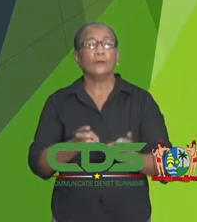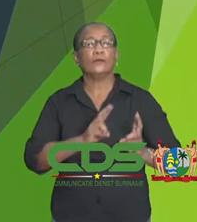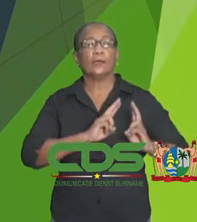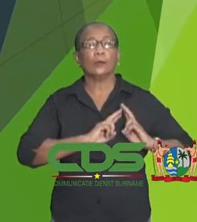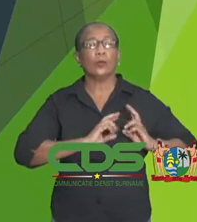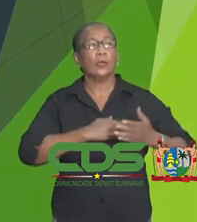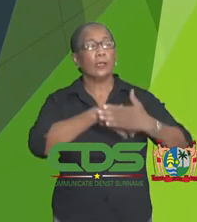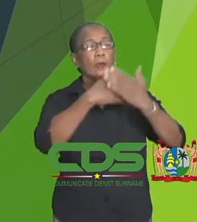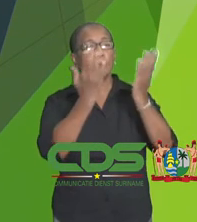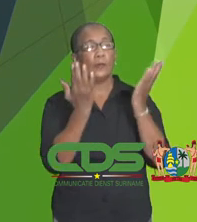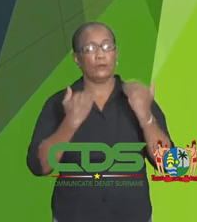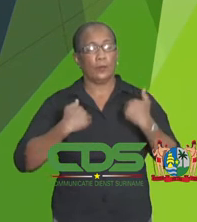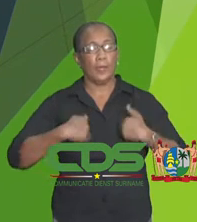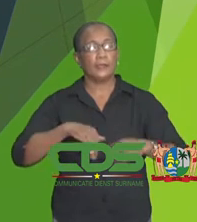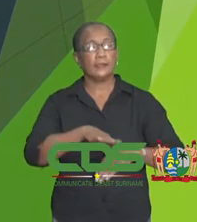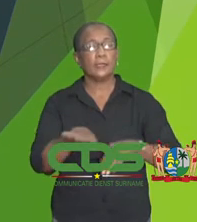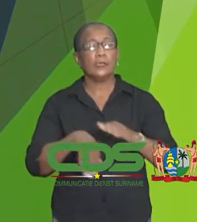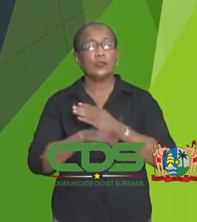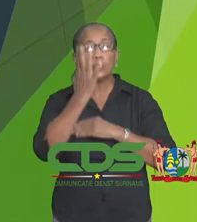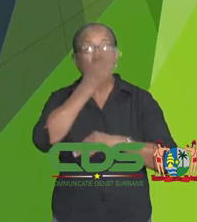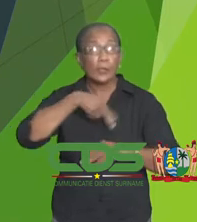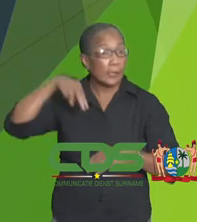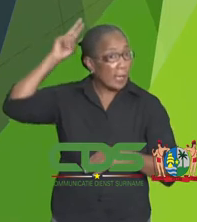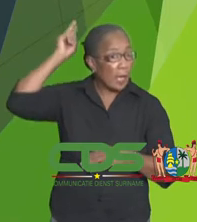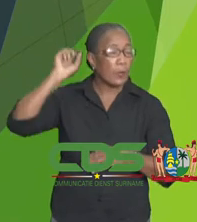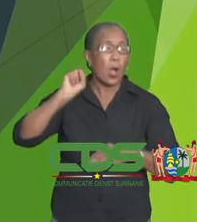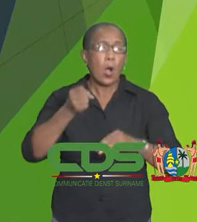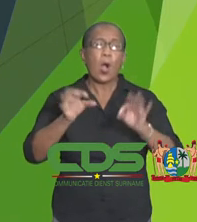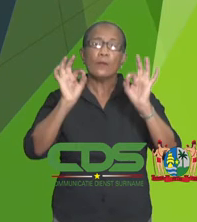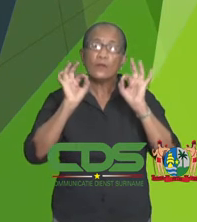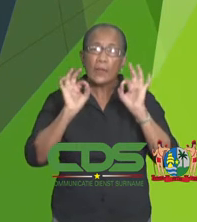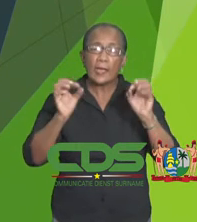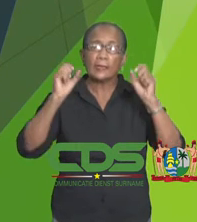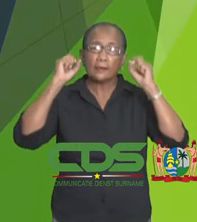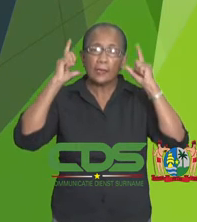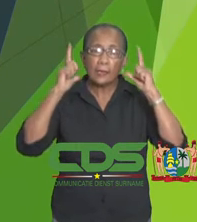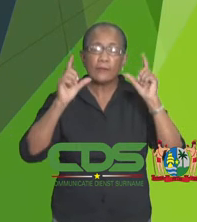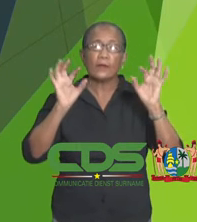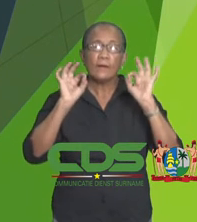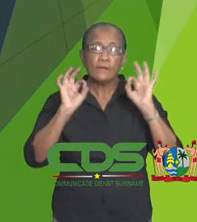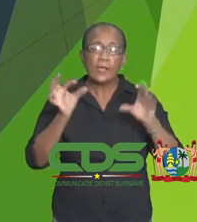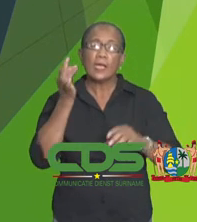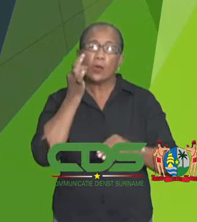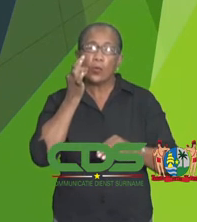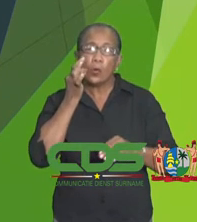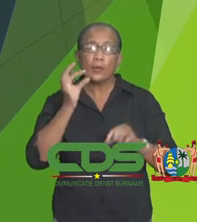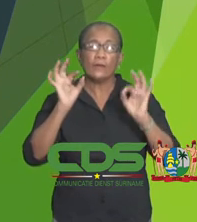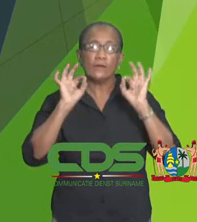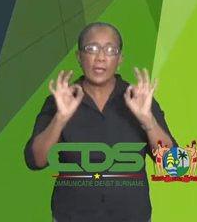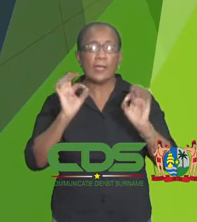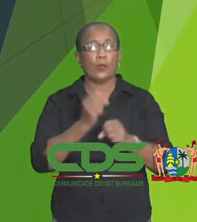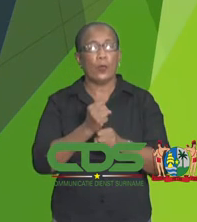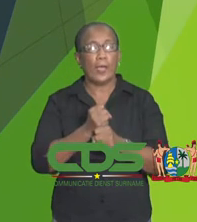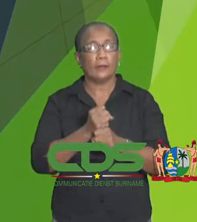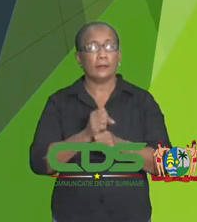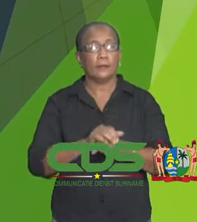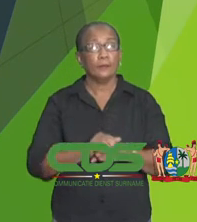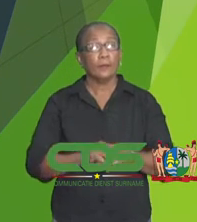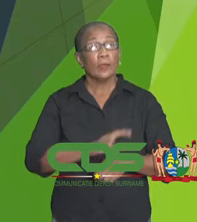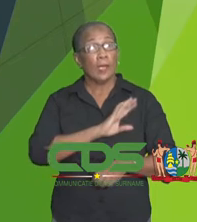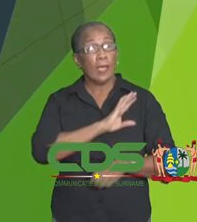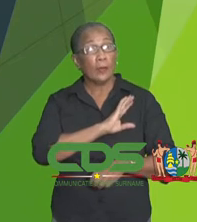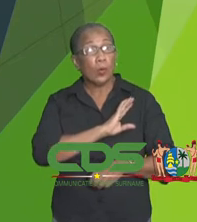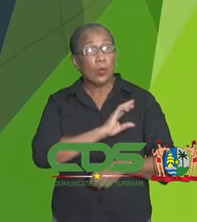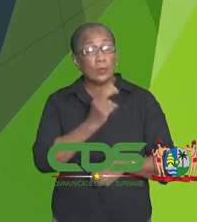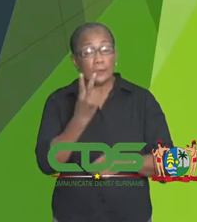Zorg, spreekt van een zorgwekkende situatie. Tijdens de COVID-19 persconferentie op donderdag 22 oktober